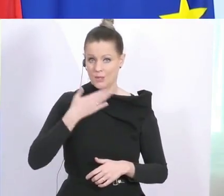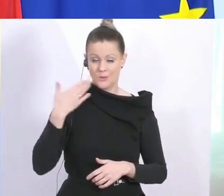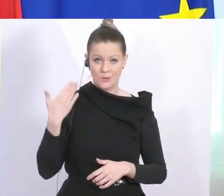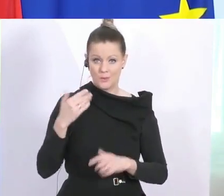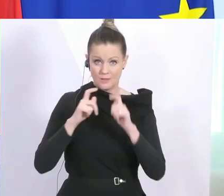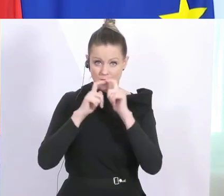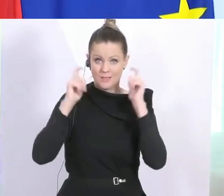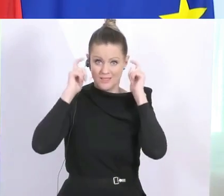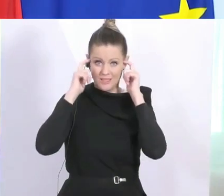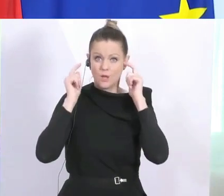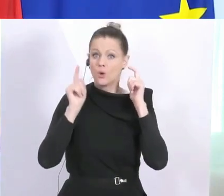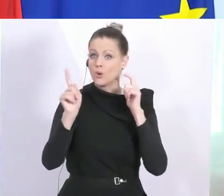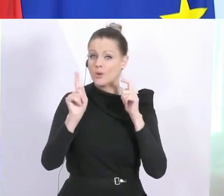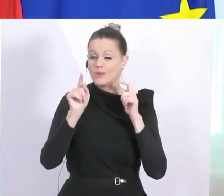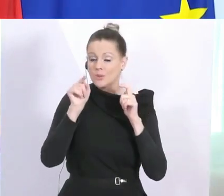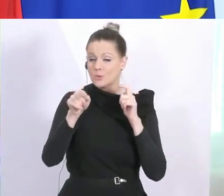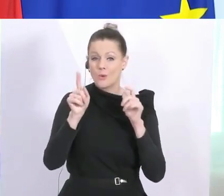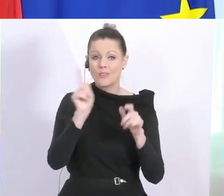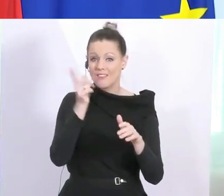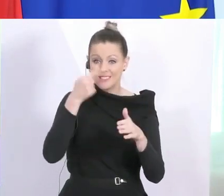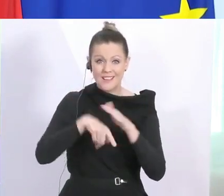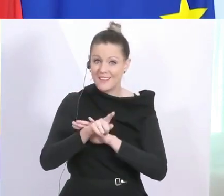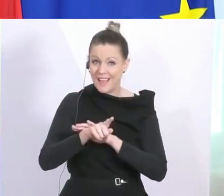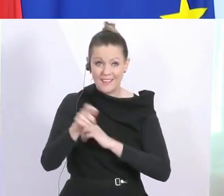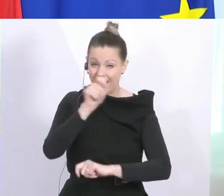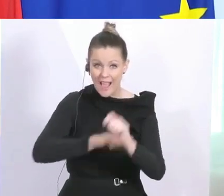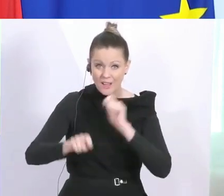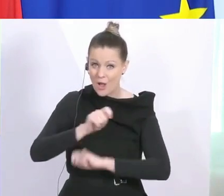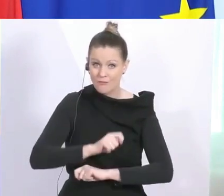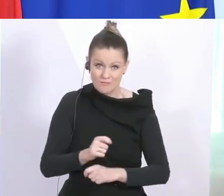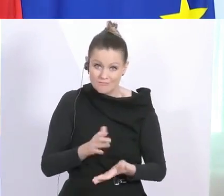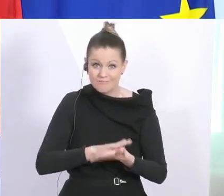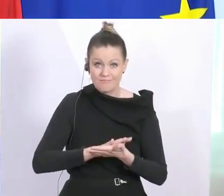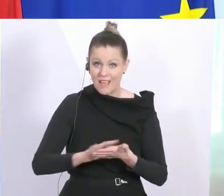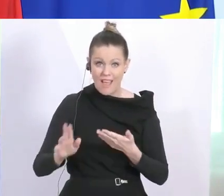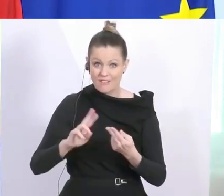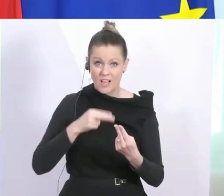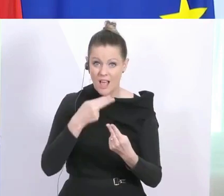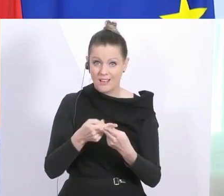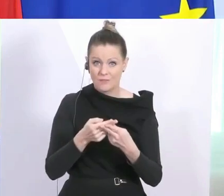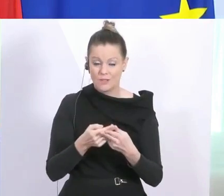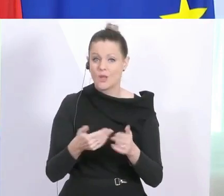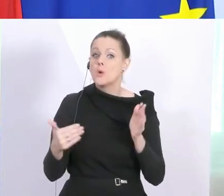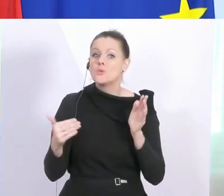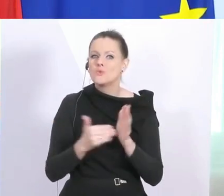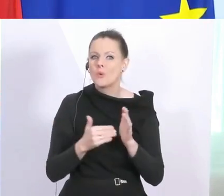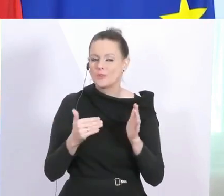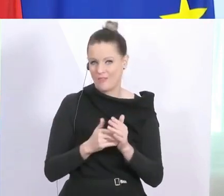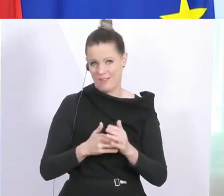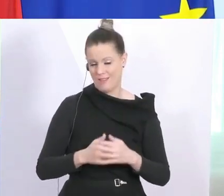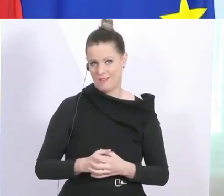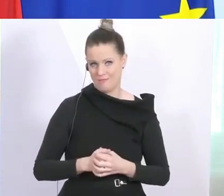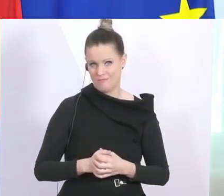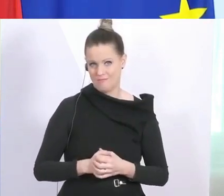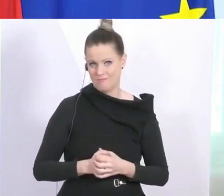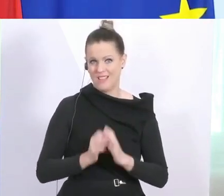nicht auf, dann werden Sie nicht reinkommen in den Supermarkt. So einfach ist das. Das ist auch notwendig und ich bitte